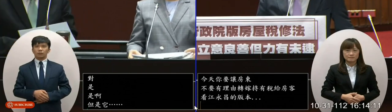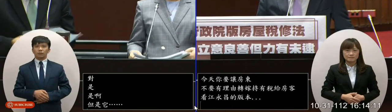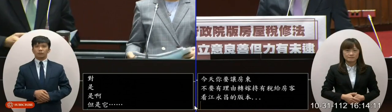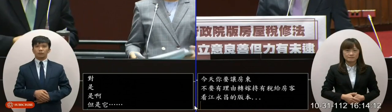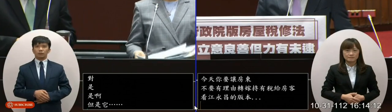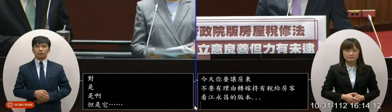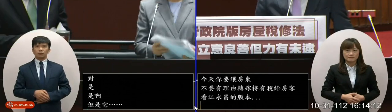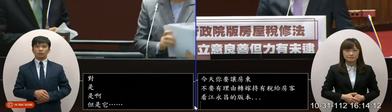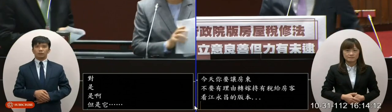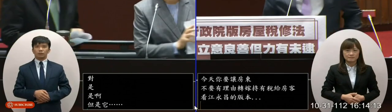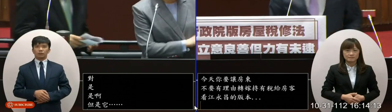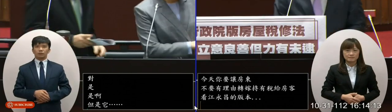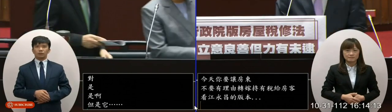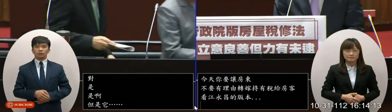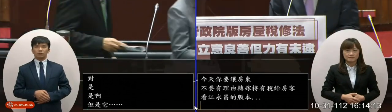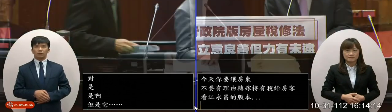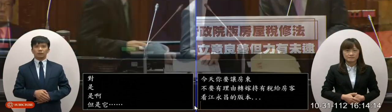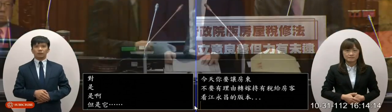好 謝謝